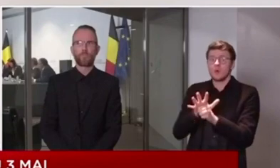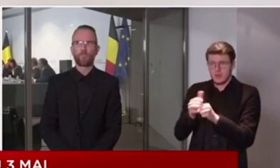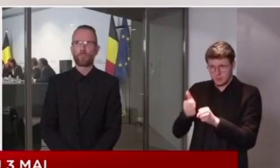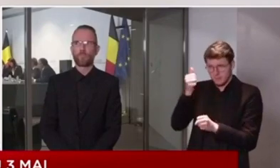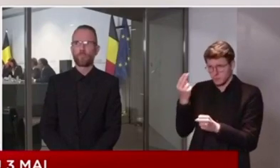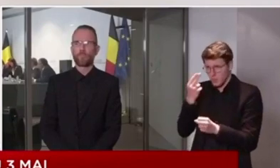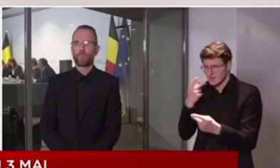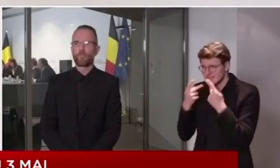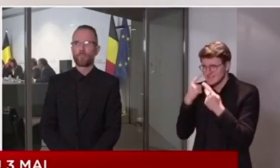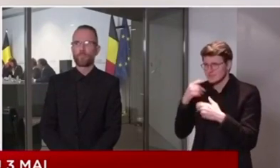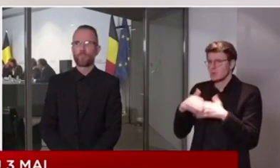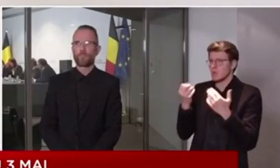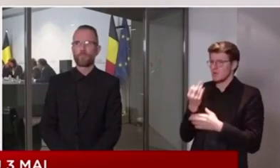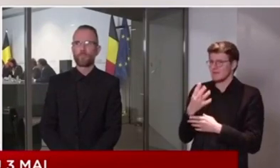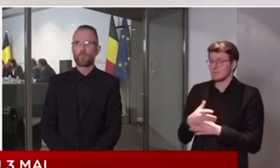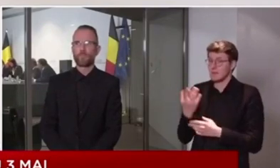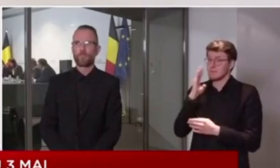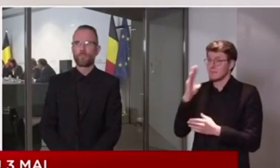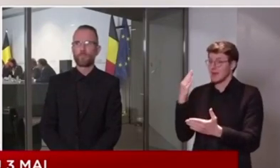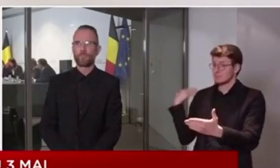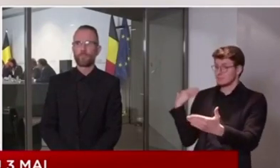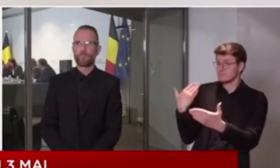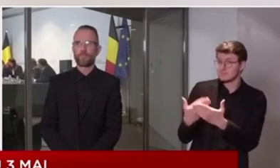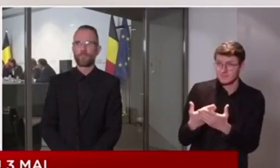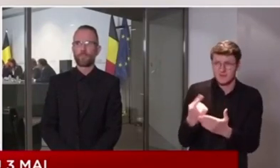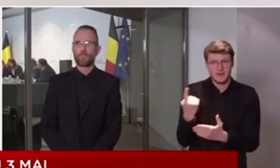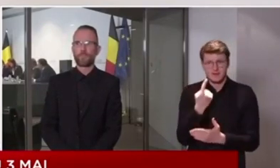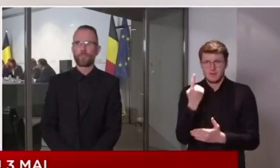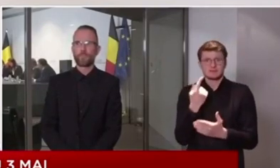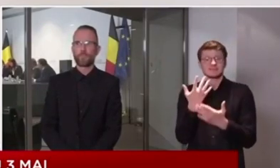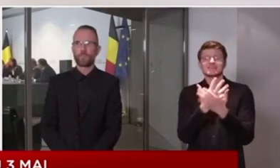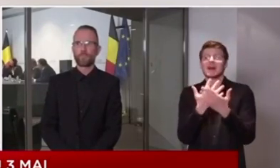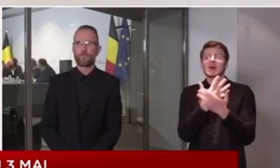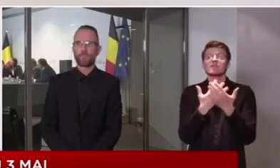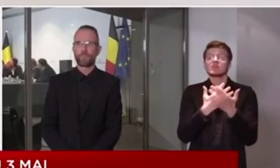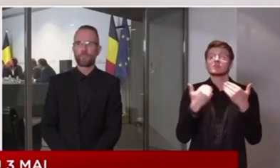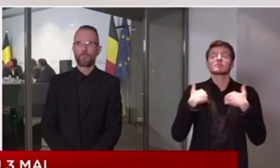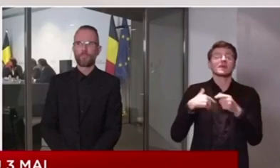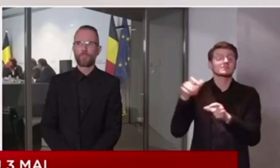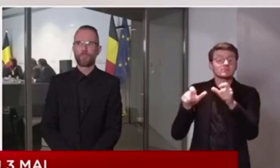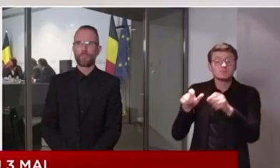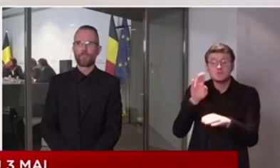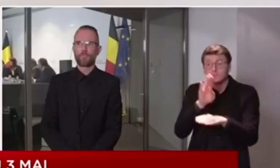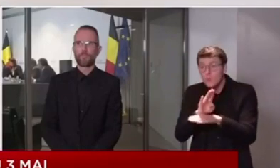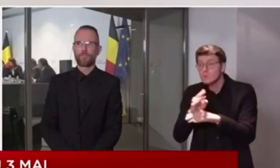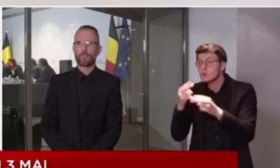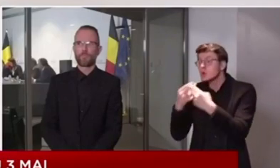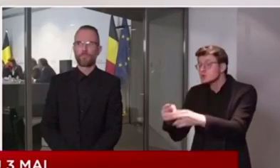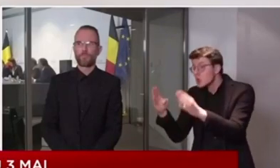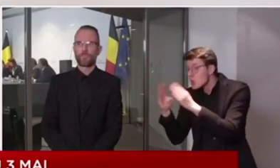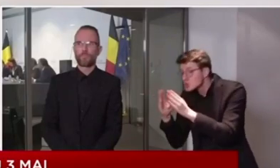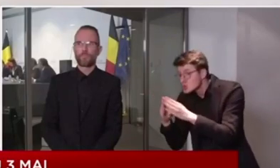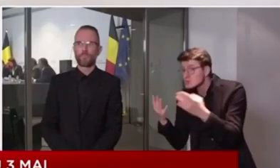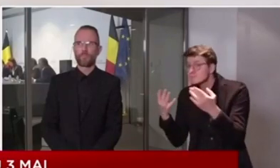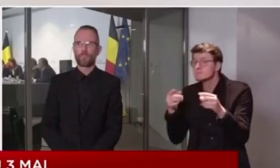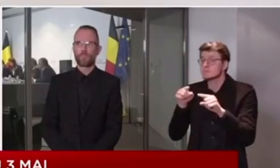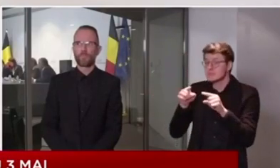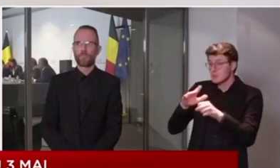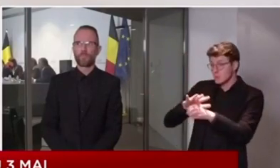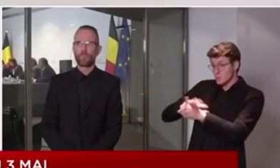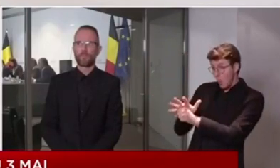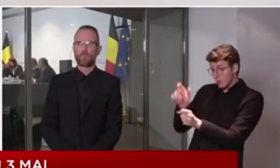transparence maximale lorsqu'elle communique le nombre de décès liés ou peut-être liés